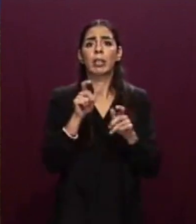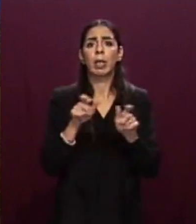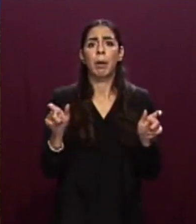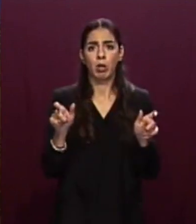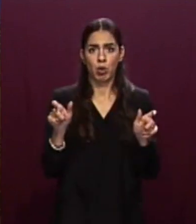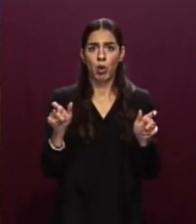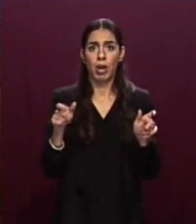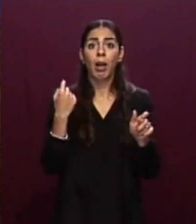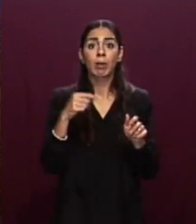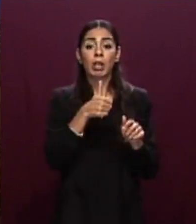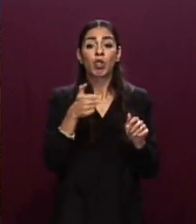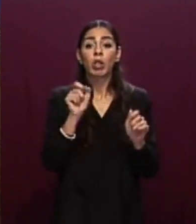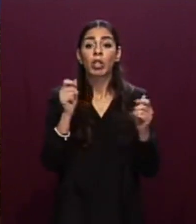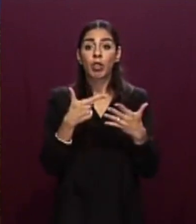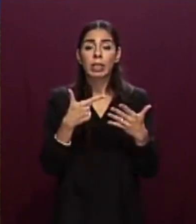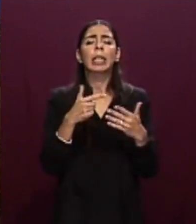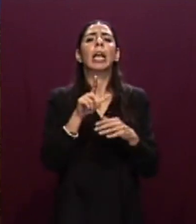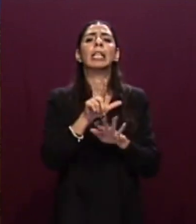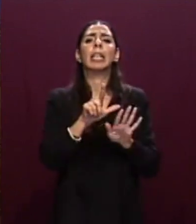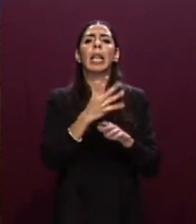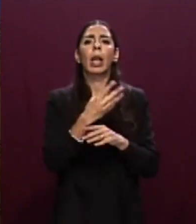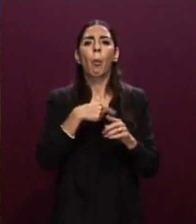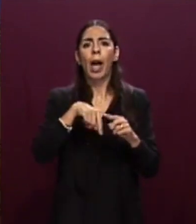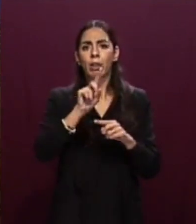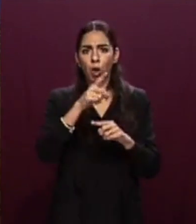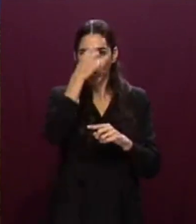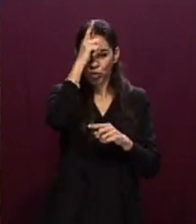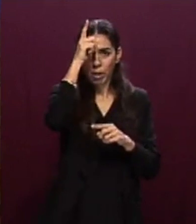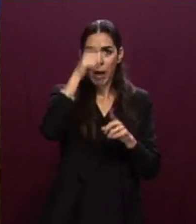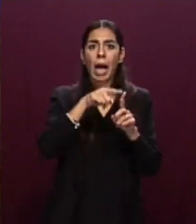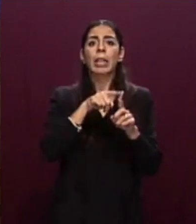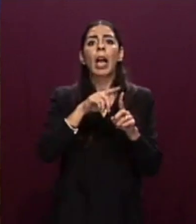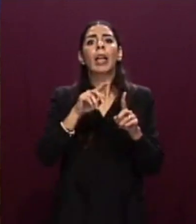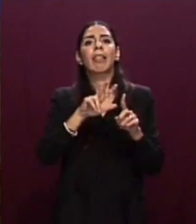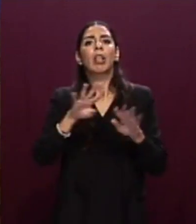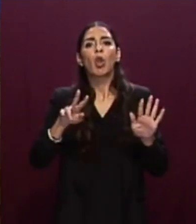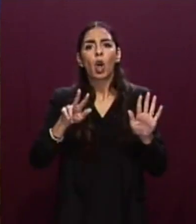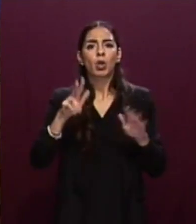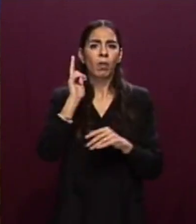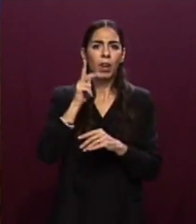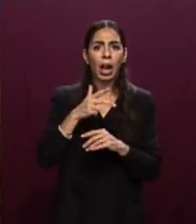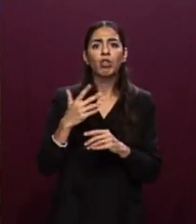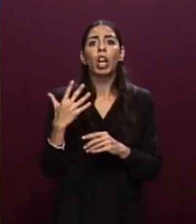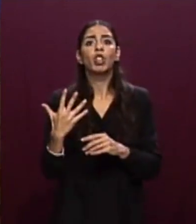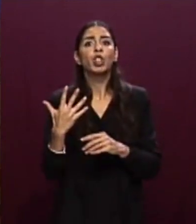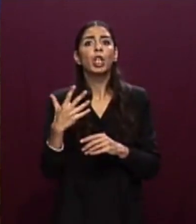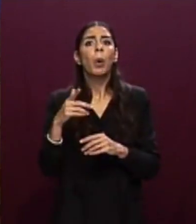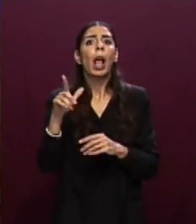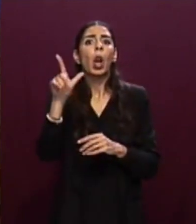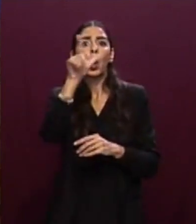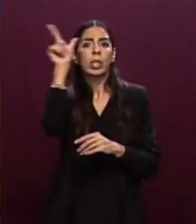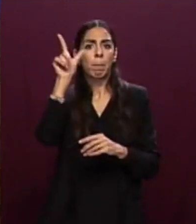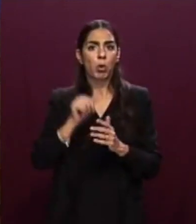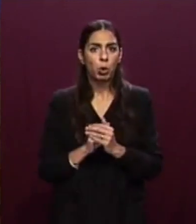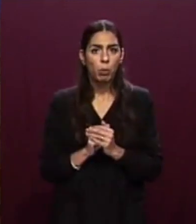74 in Germania e 38 in Francia e 5 in Lussemburgo. Aggiungo che l'attuale